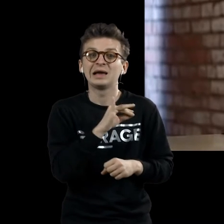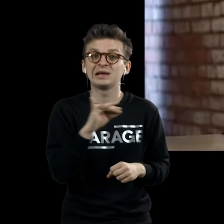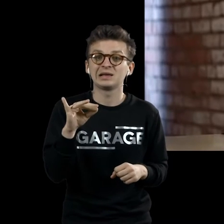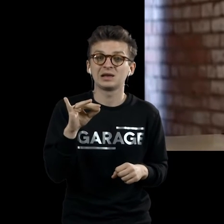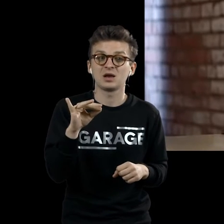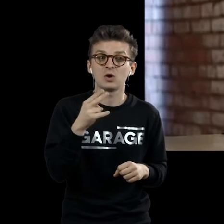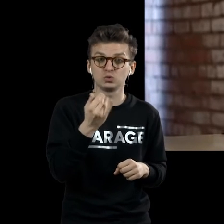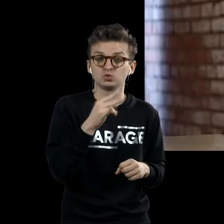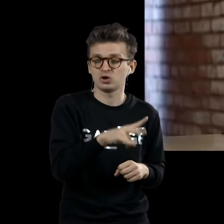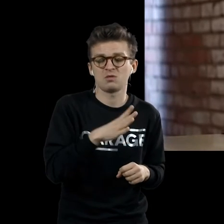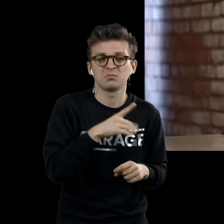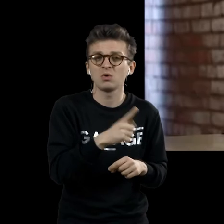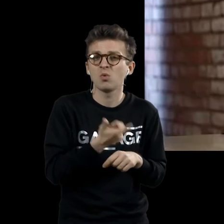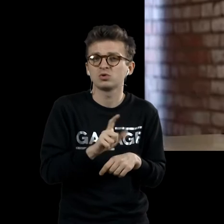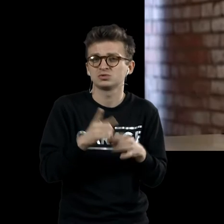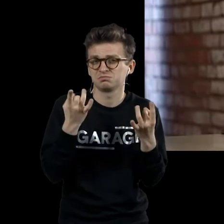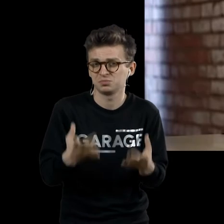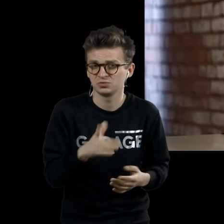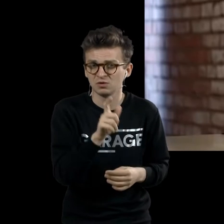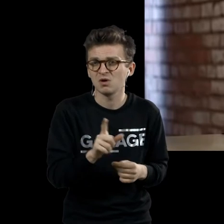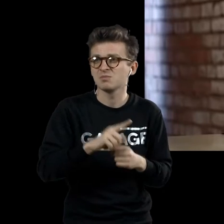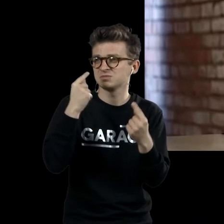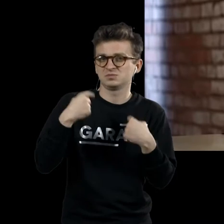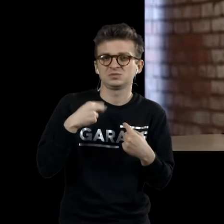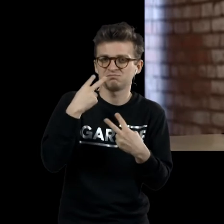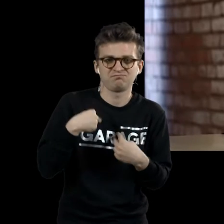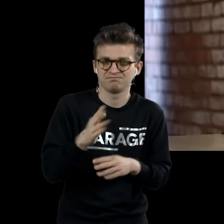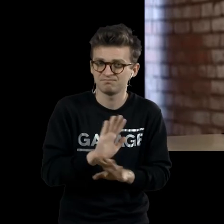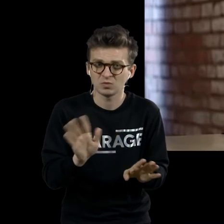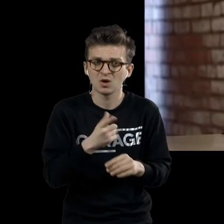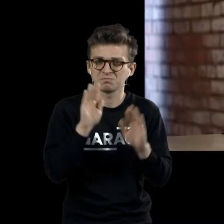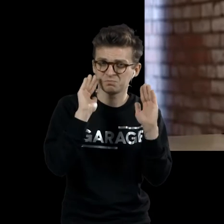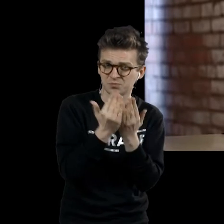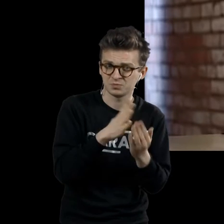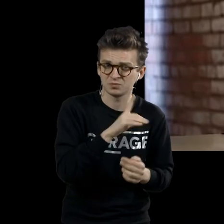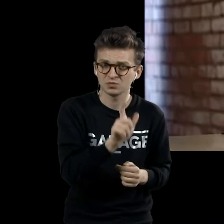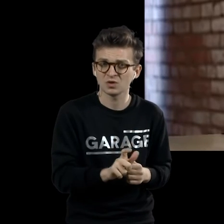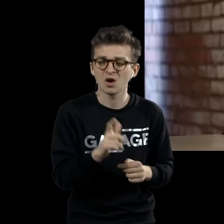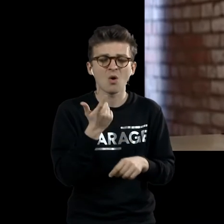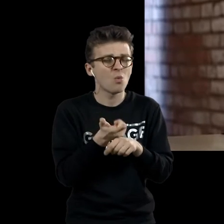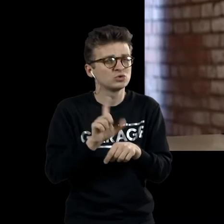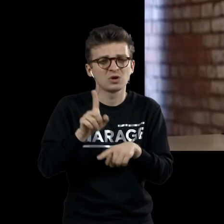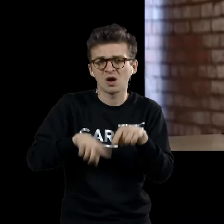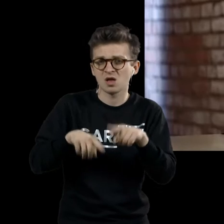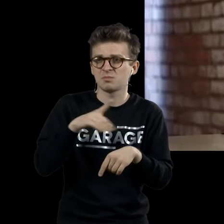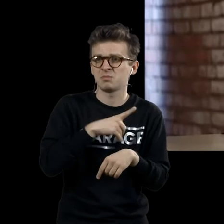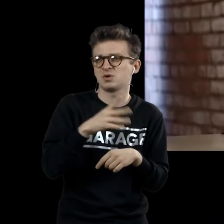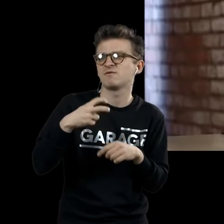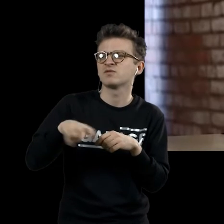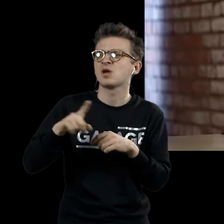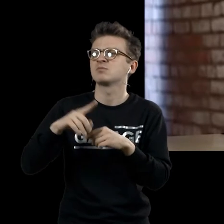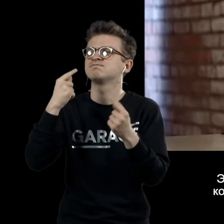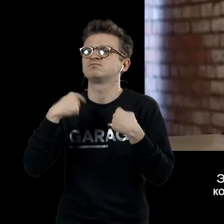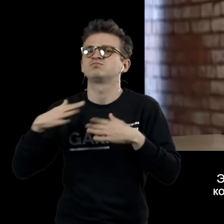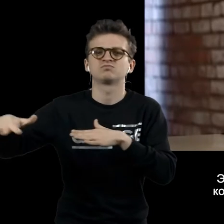Дюшан был человеком предельно непубличным, интровертным, очень редко появлявшимся на публике, вообще по